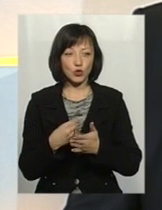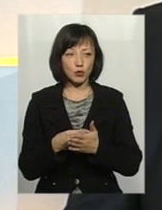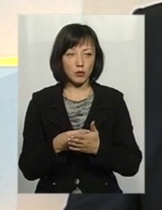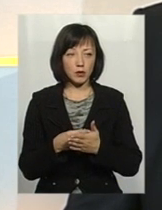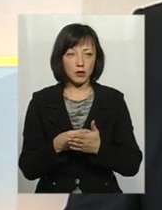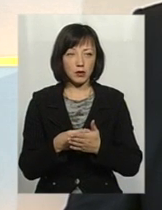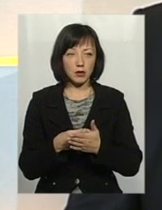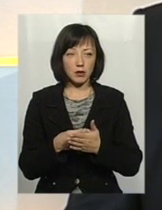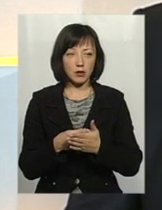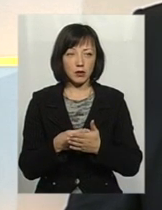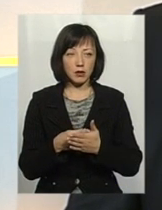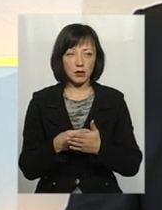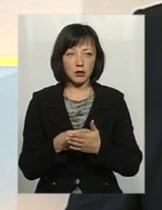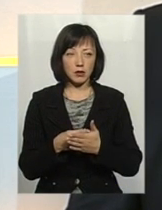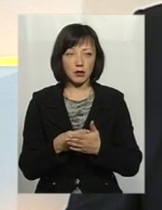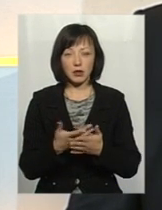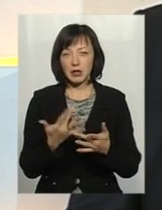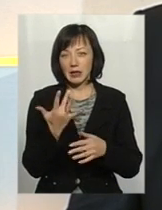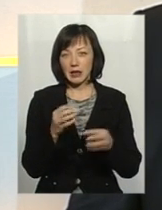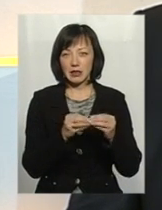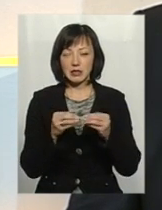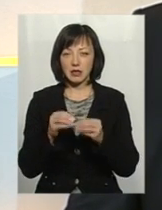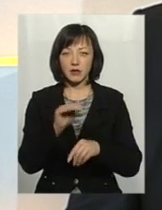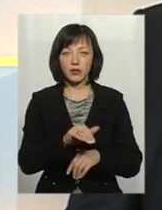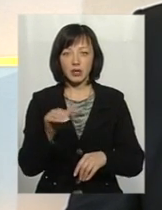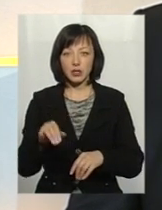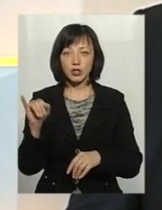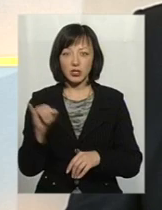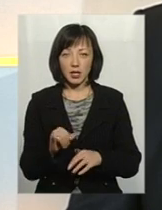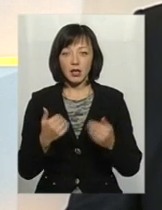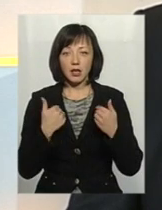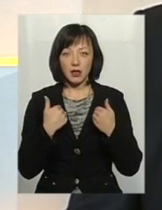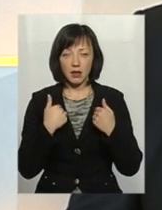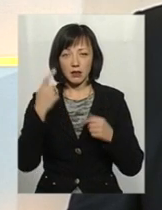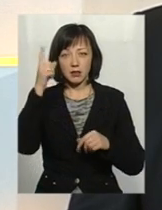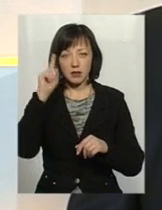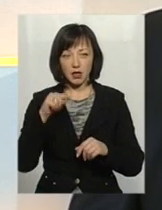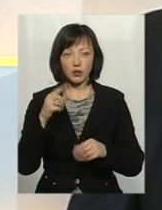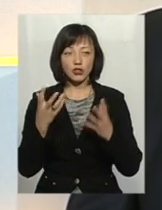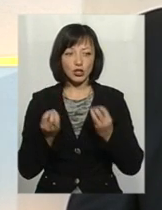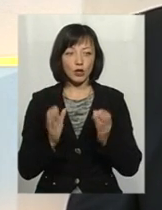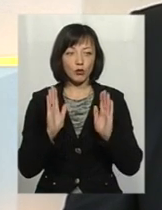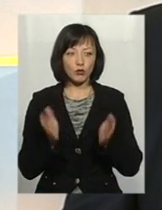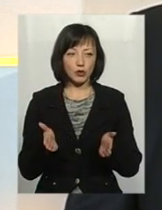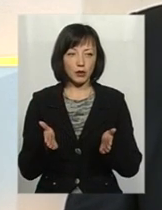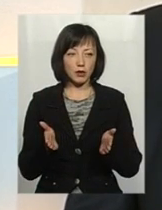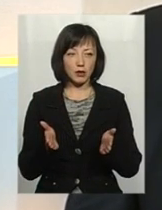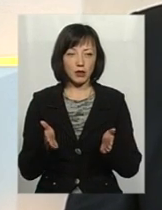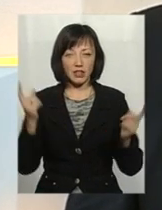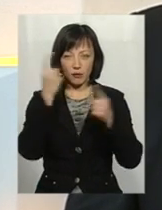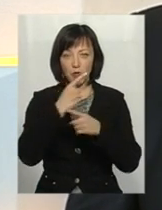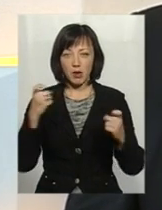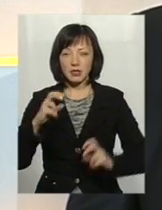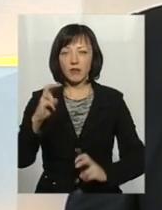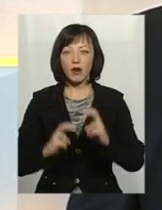вже там є кілька десятків тисяч, і крім того, наскільки я володію інформацією, зараз ще буде отримана інформація від